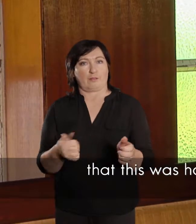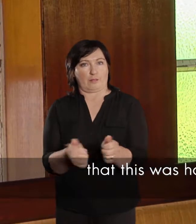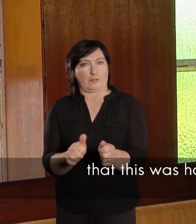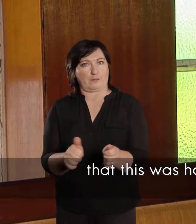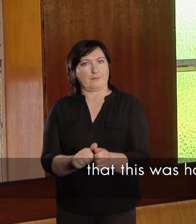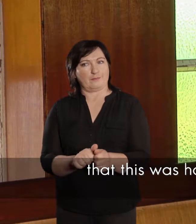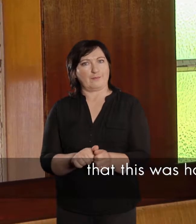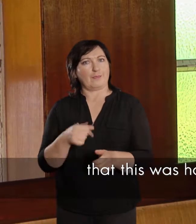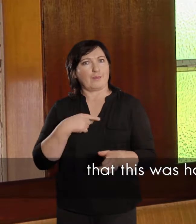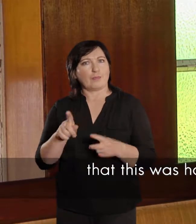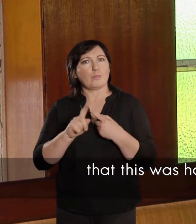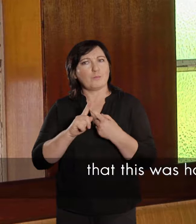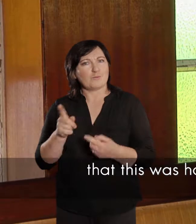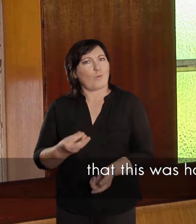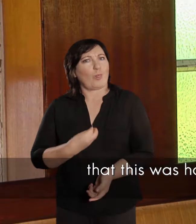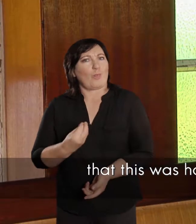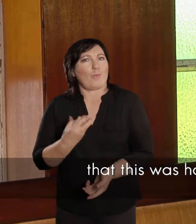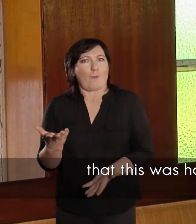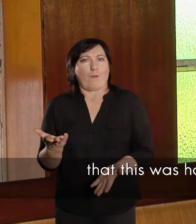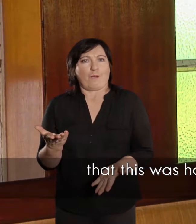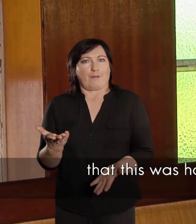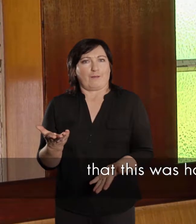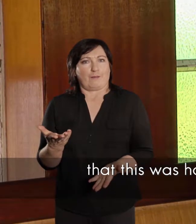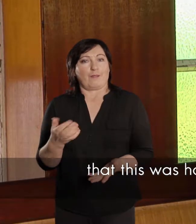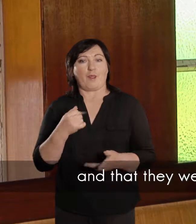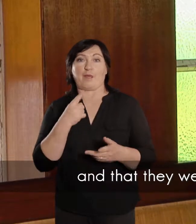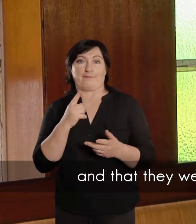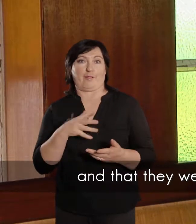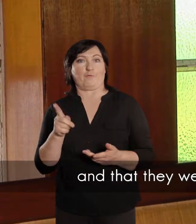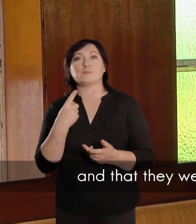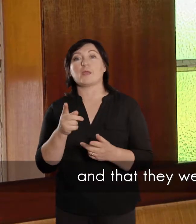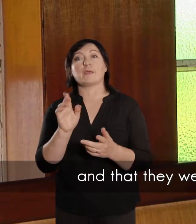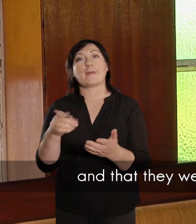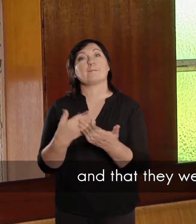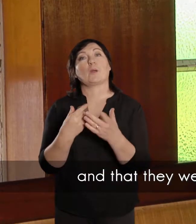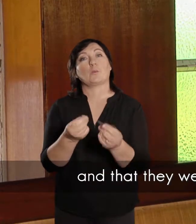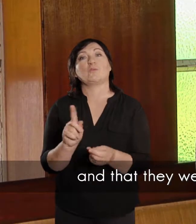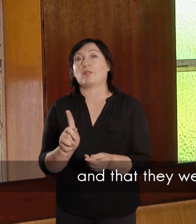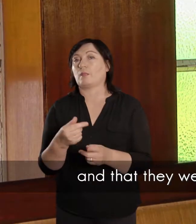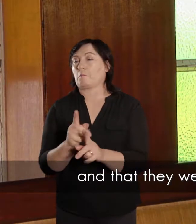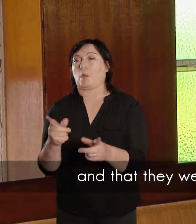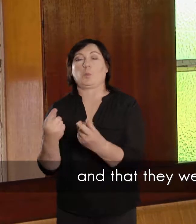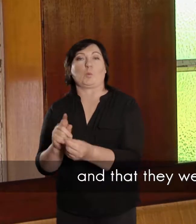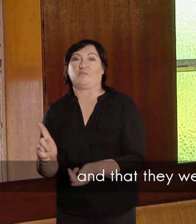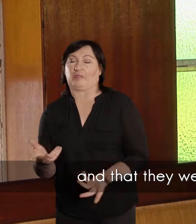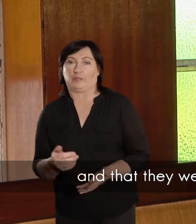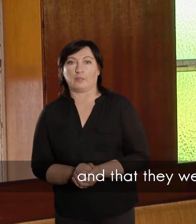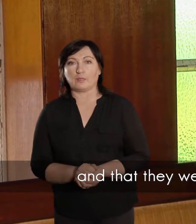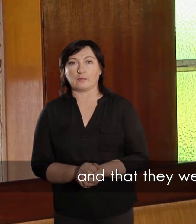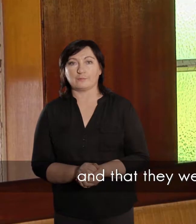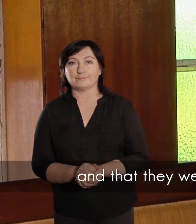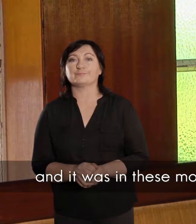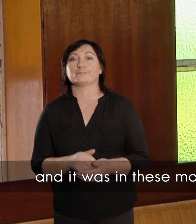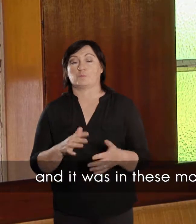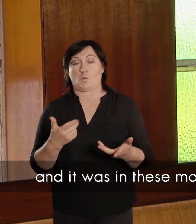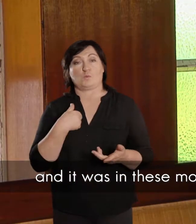dat hierdie goed gebeur, met die predikant, wat op daai stadium nog een jong man was, en dat hylle wou basis voorskryf, hoe hy sy leven en sy goed moet leid,